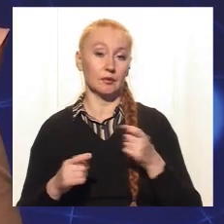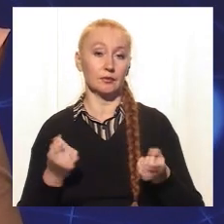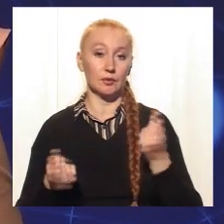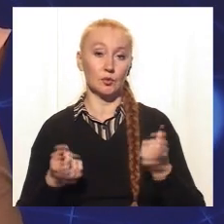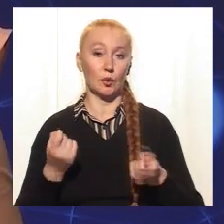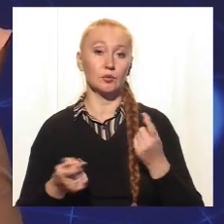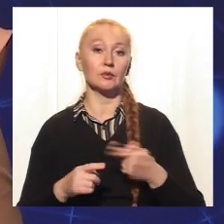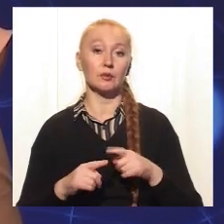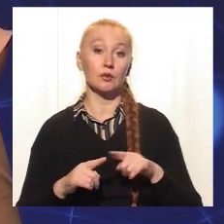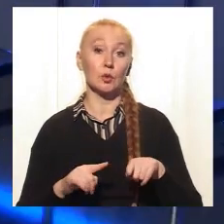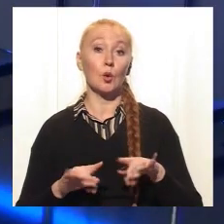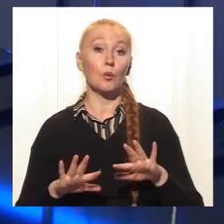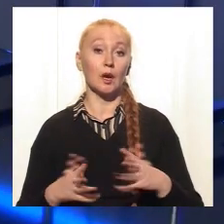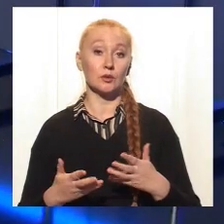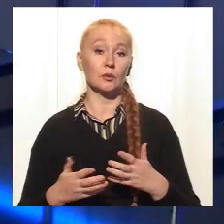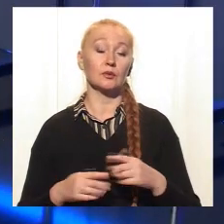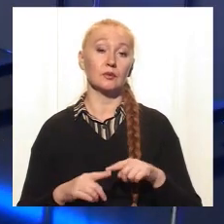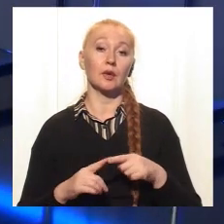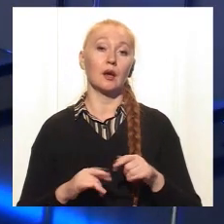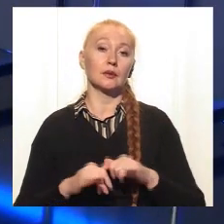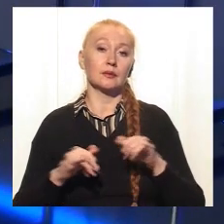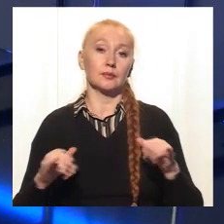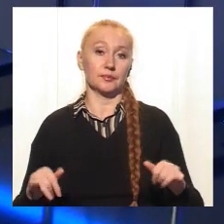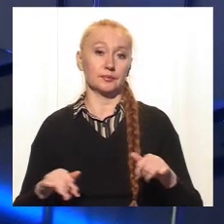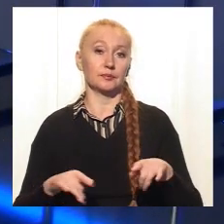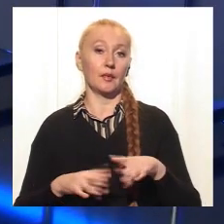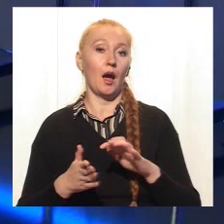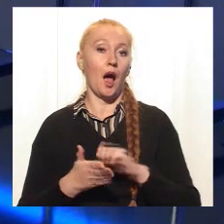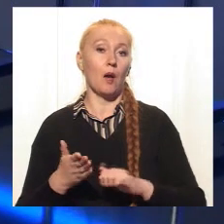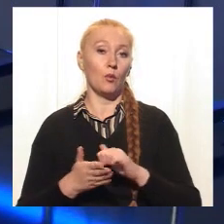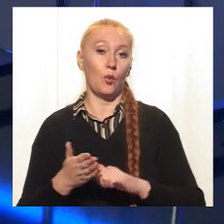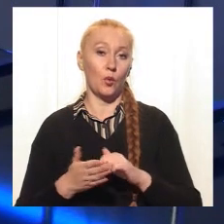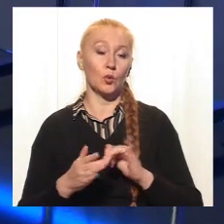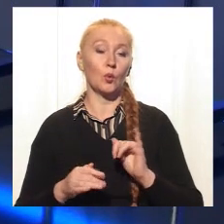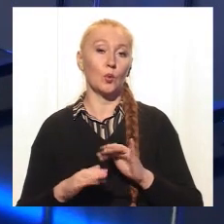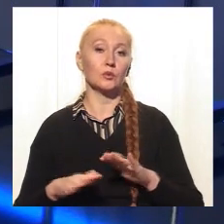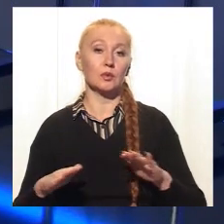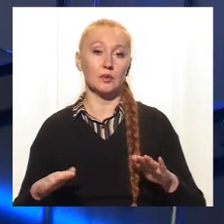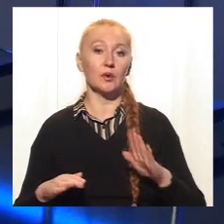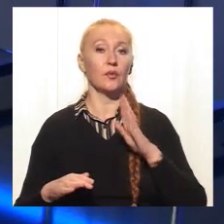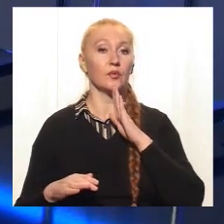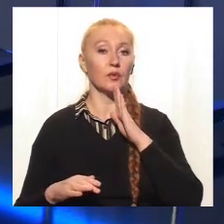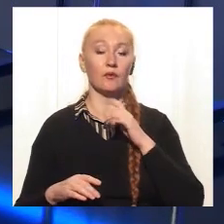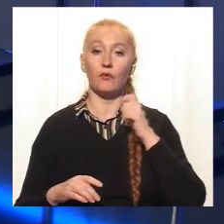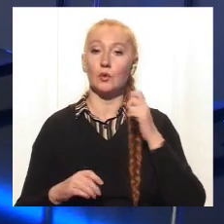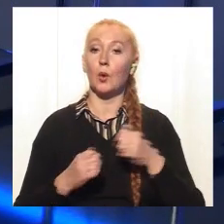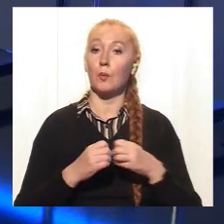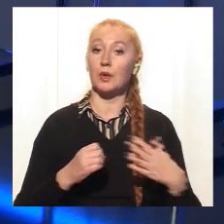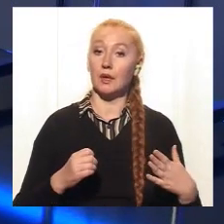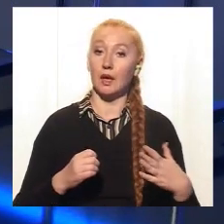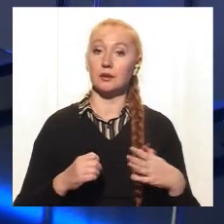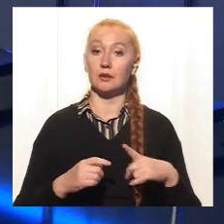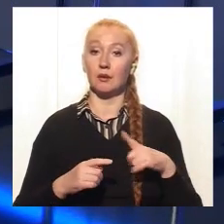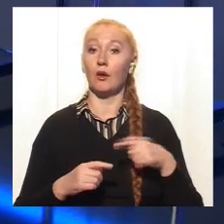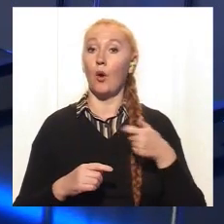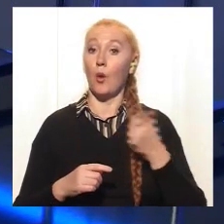судя по тому, що происходит, що растет массові абортов дітей, дітей в возрасте від 15 років. В